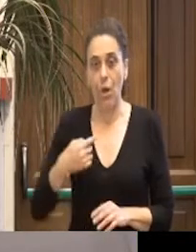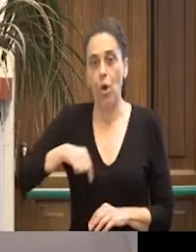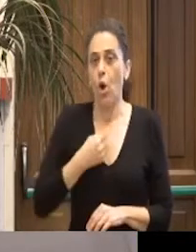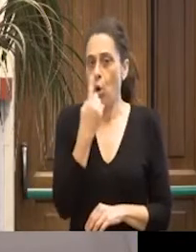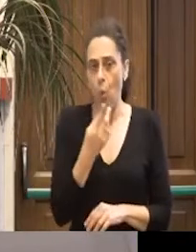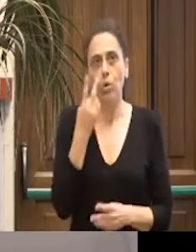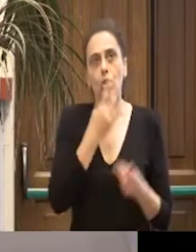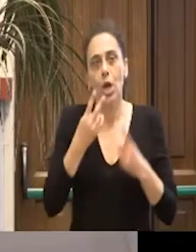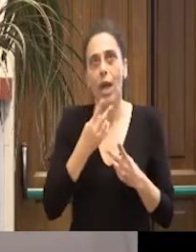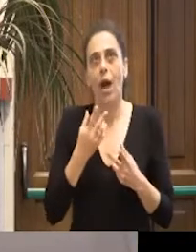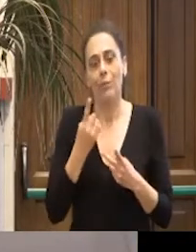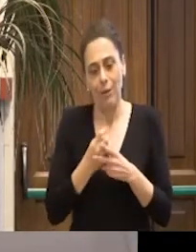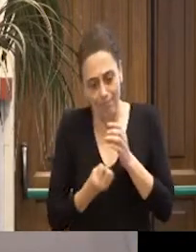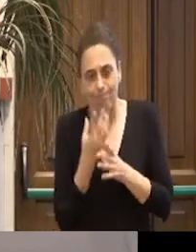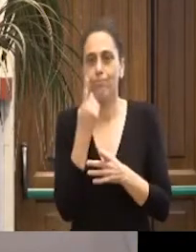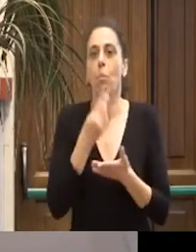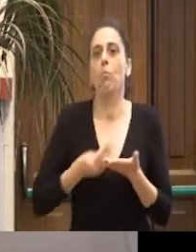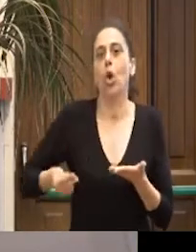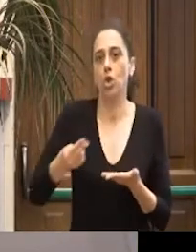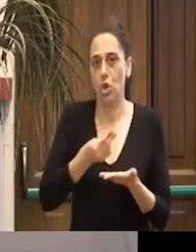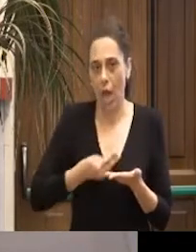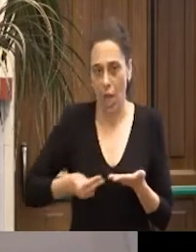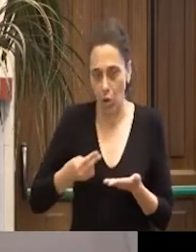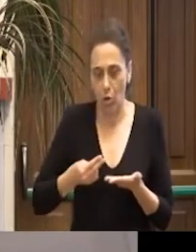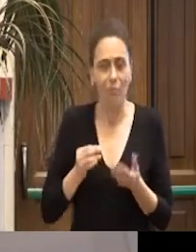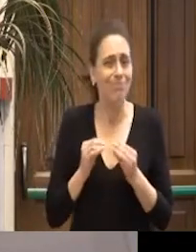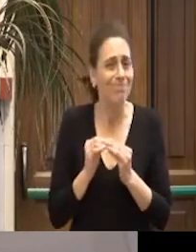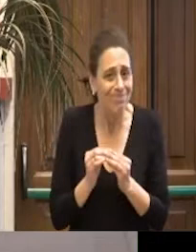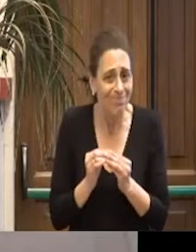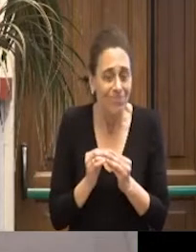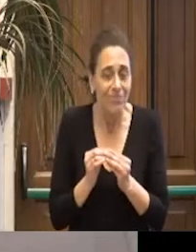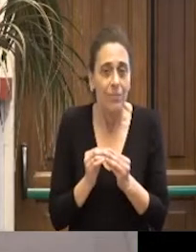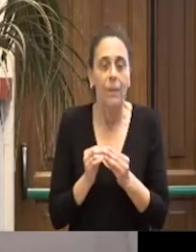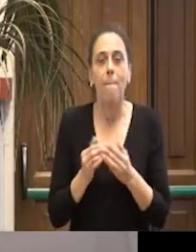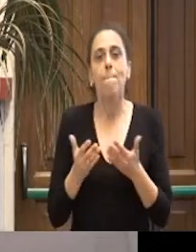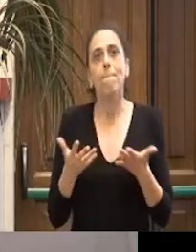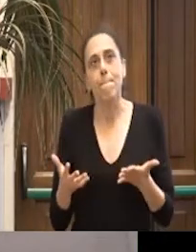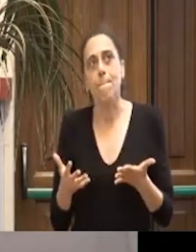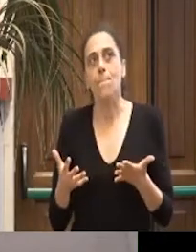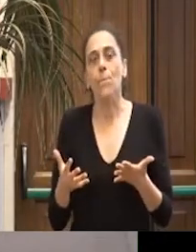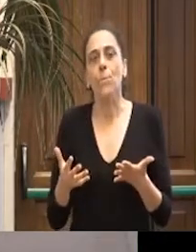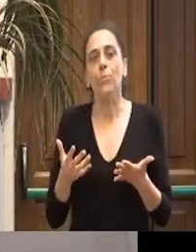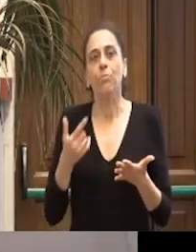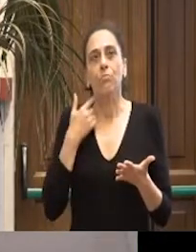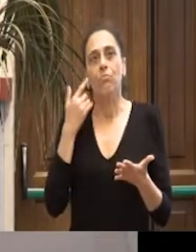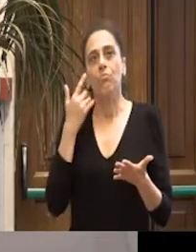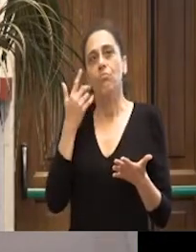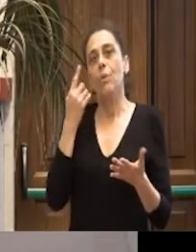logica progettuale, probabilmente metteremo in piedi un progetto perché bisogna educare